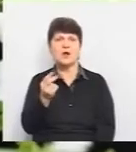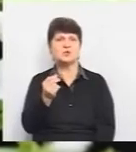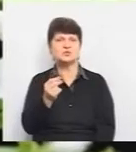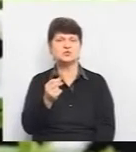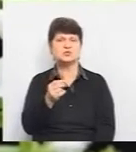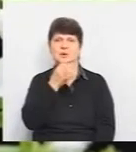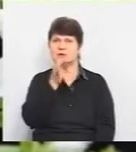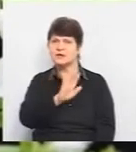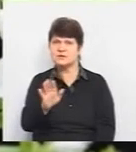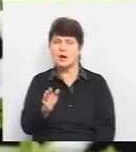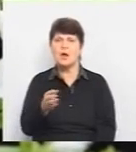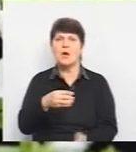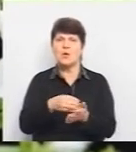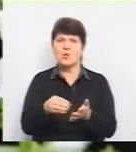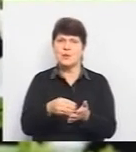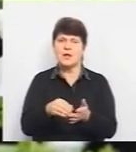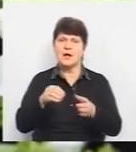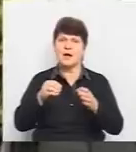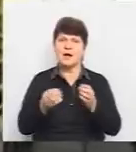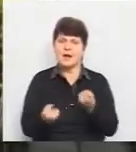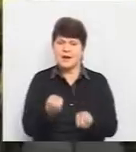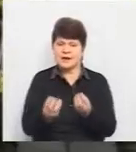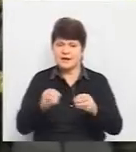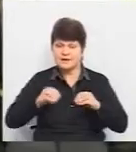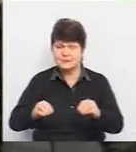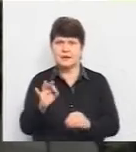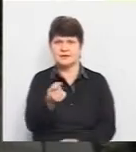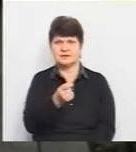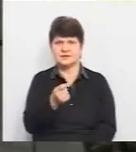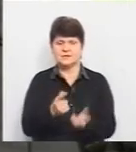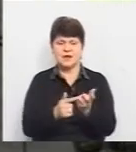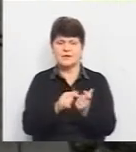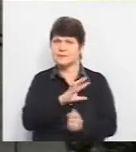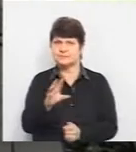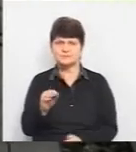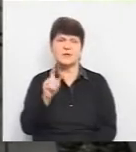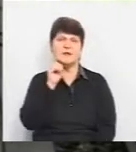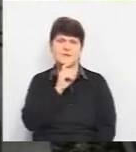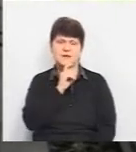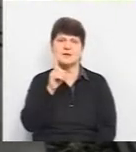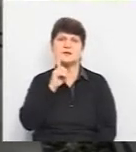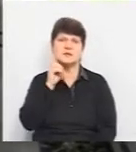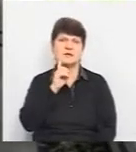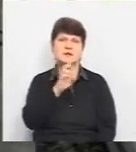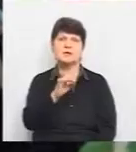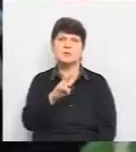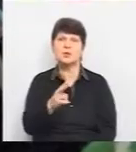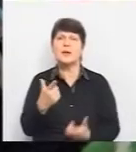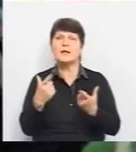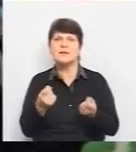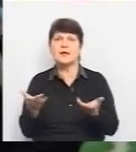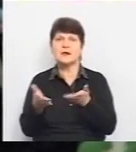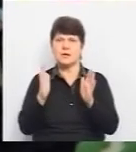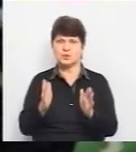купували і насіння, і розсаду. Всього і не порахуєш, каже. У Вінниця Зеленбуд вже знають, де і яка з цих квіток буде.